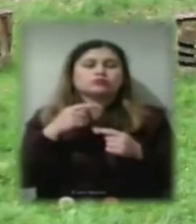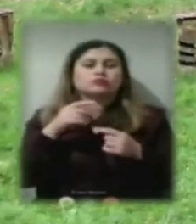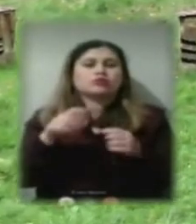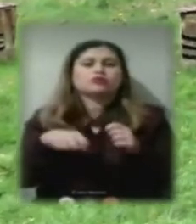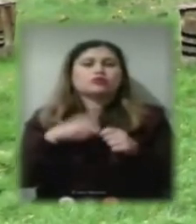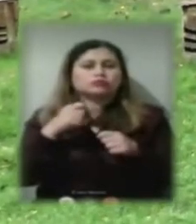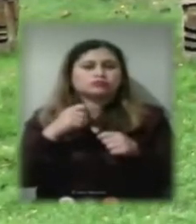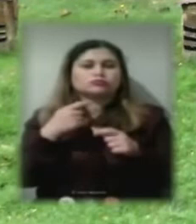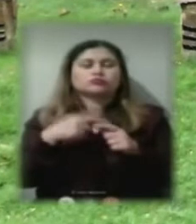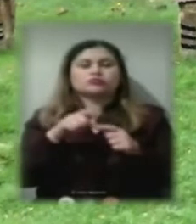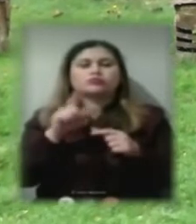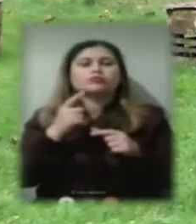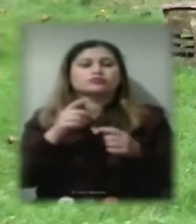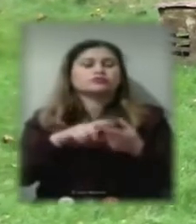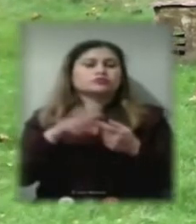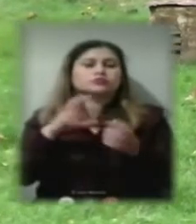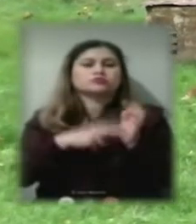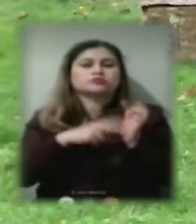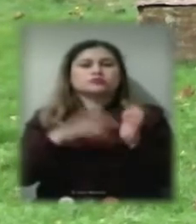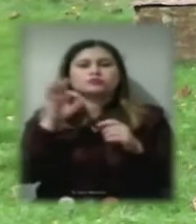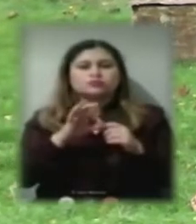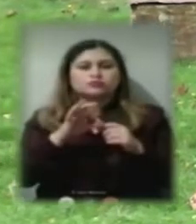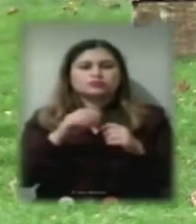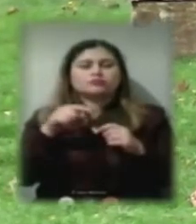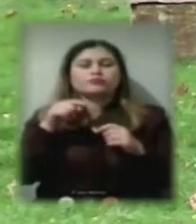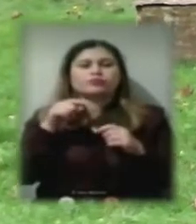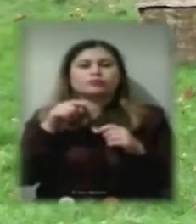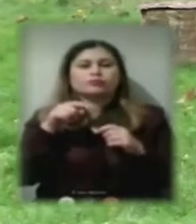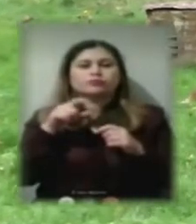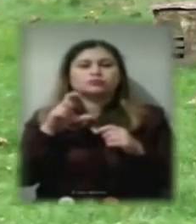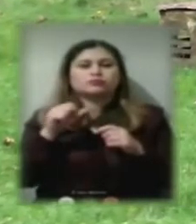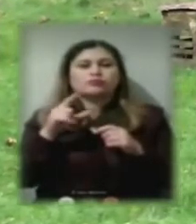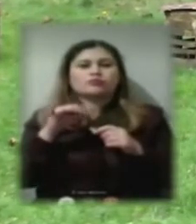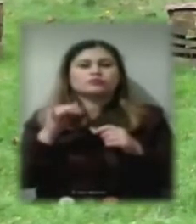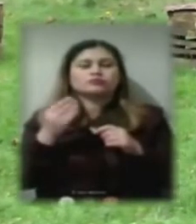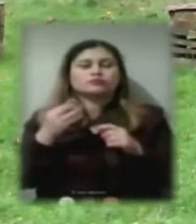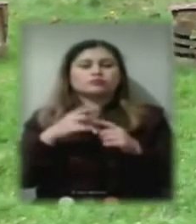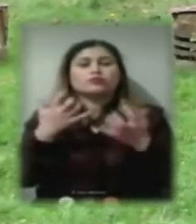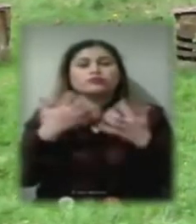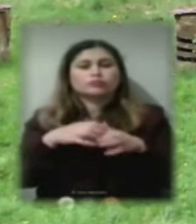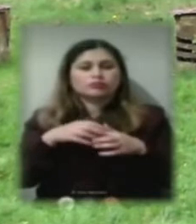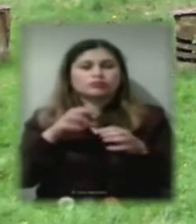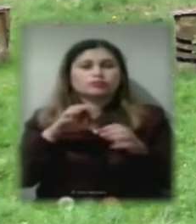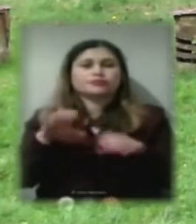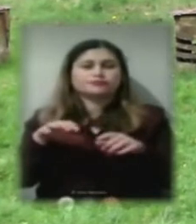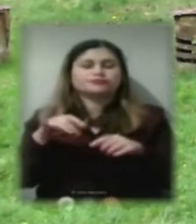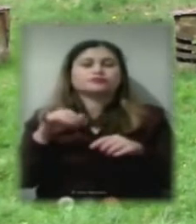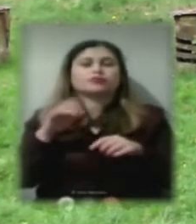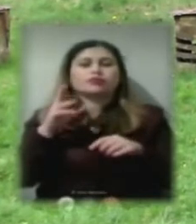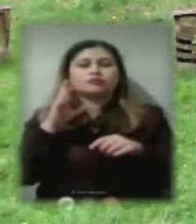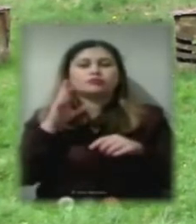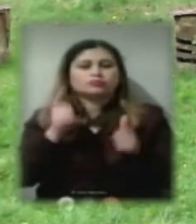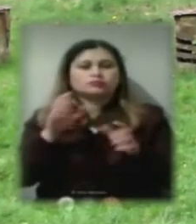А в зв'язку з тим, що більше 70% знаходиться на автономному опаленні, згідно закону про